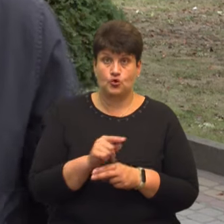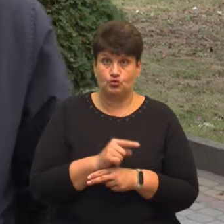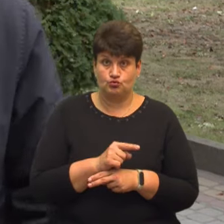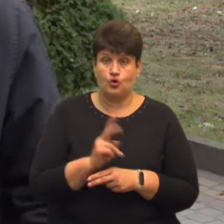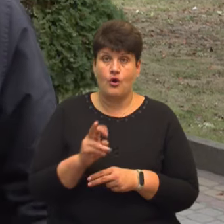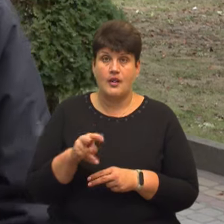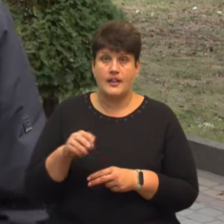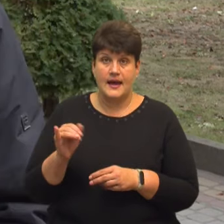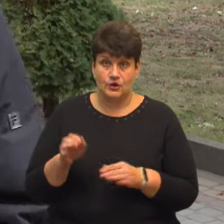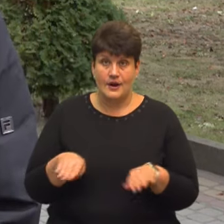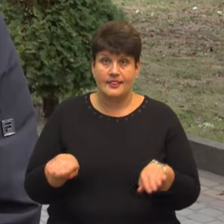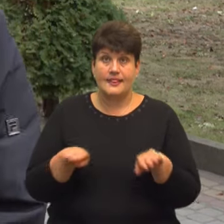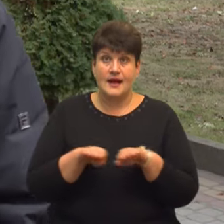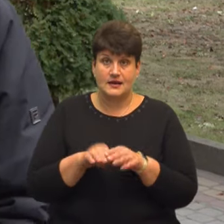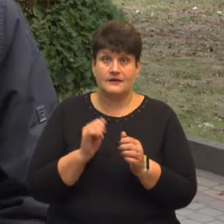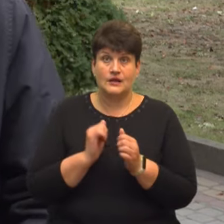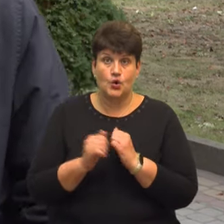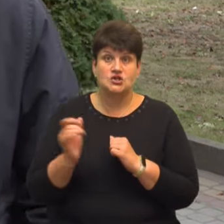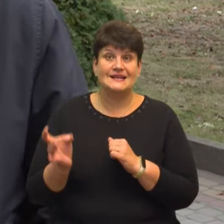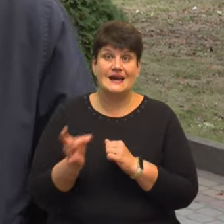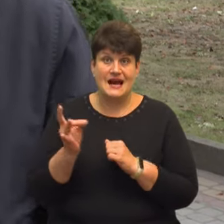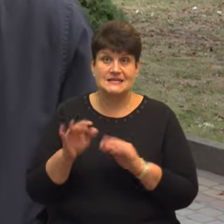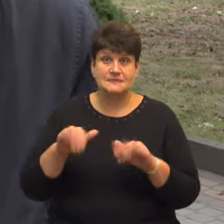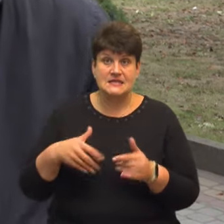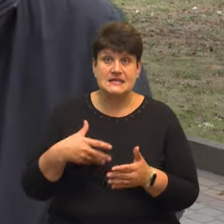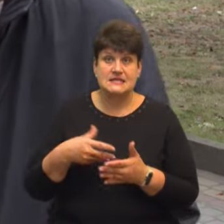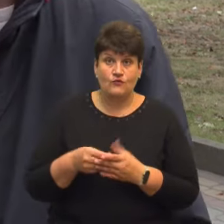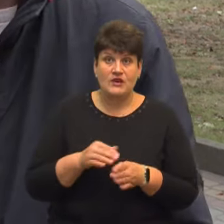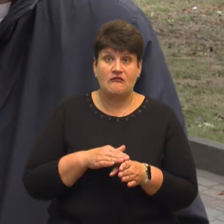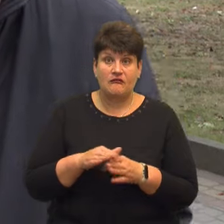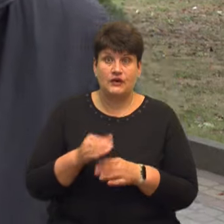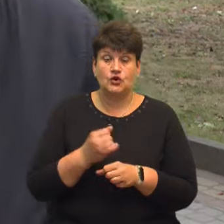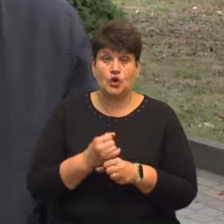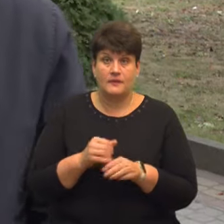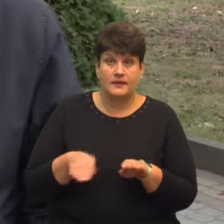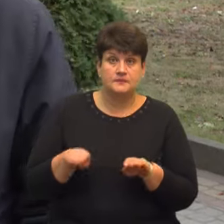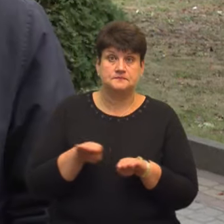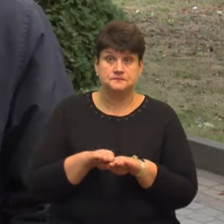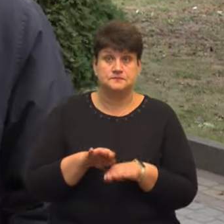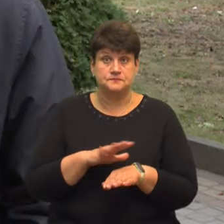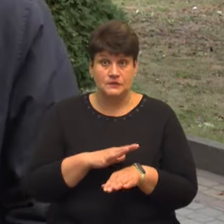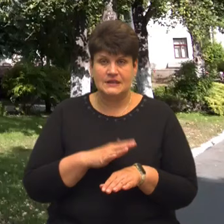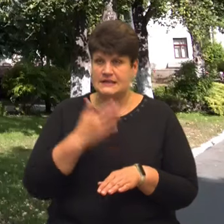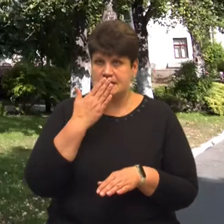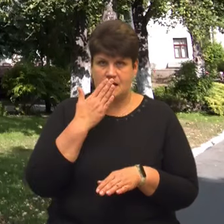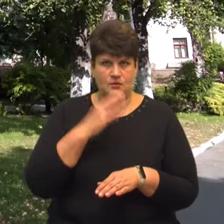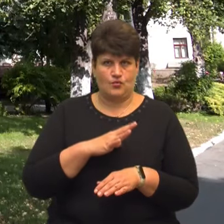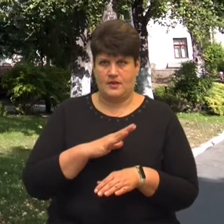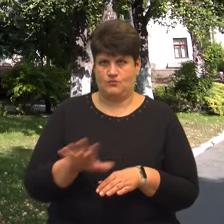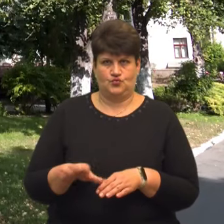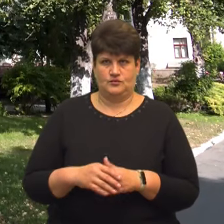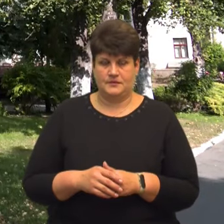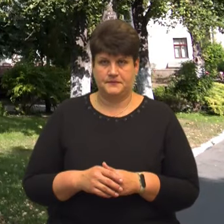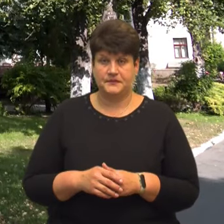колектор, накривали кожен раз після своїх виконаних робіт, то такого запаху би не було. Як